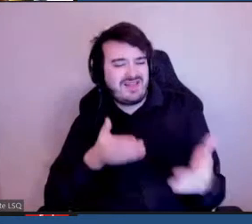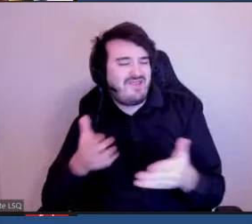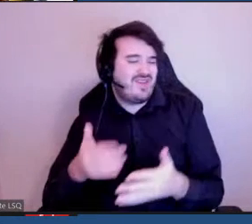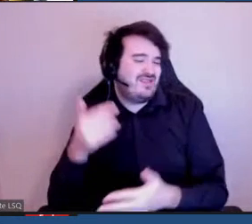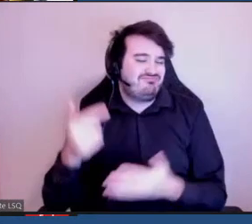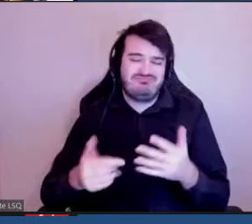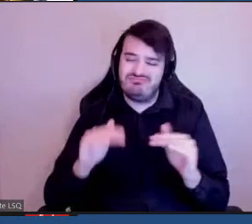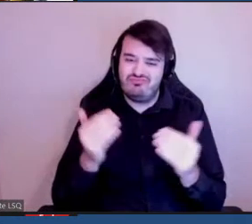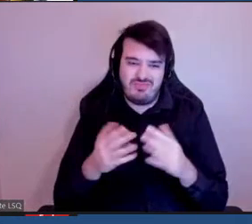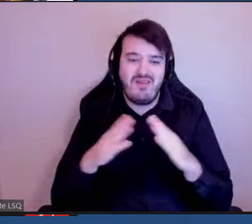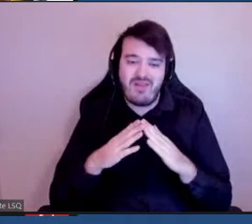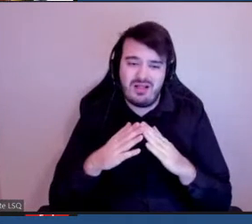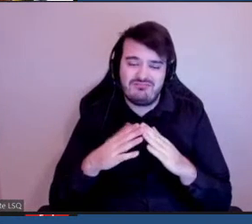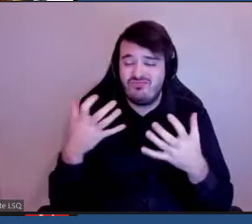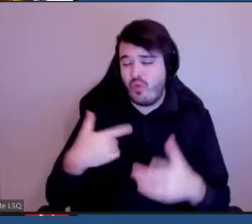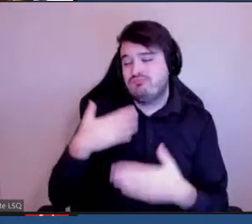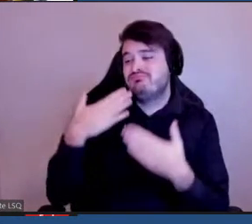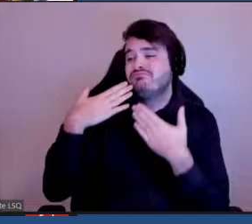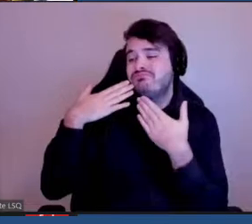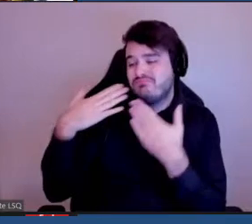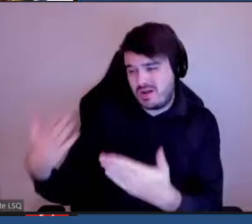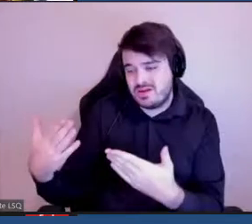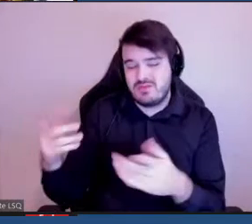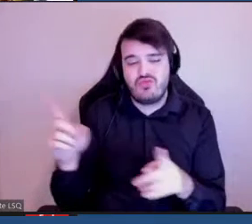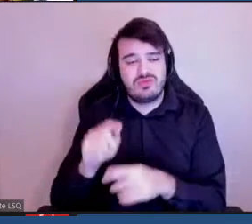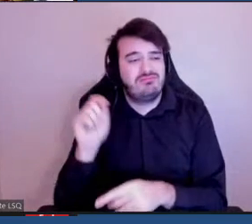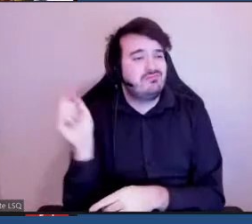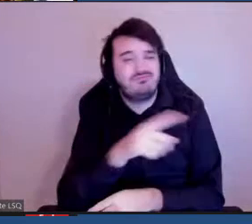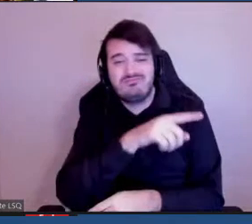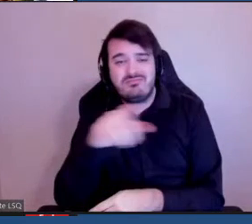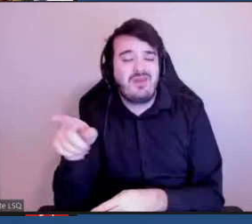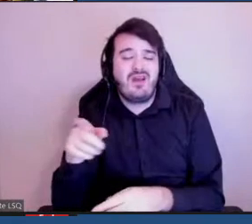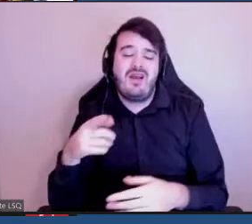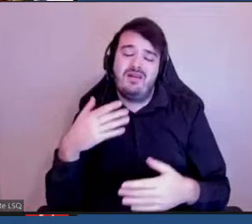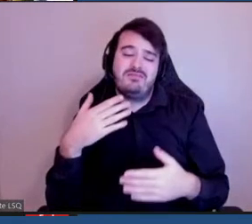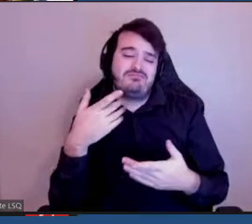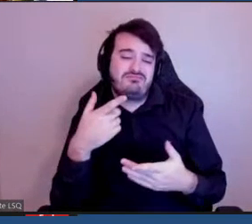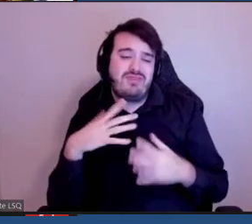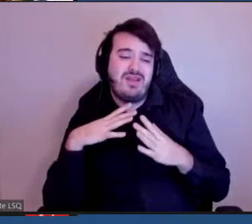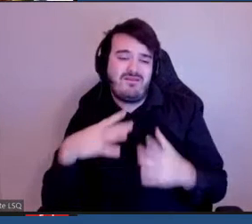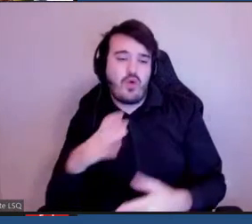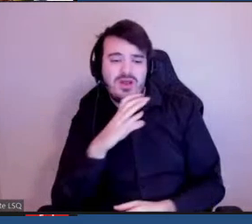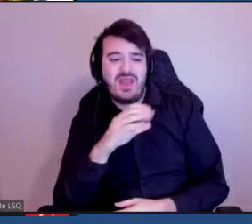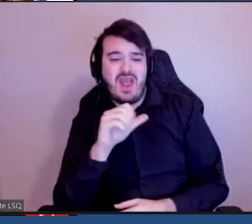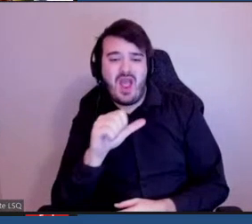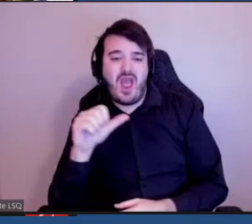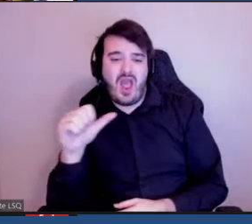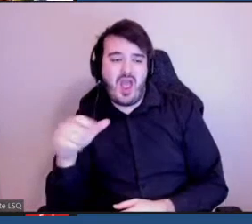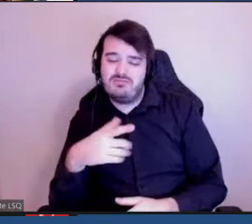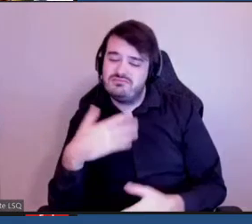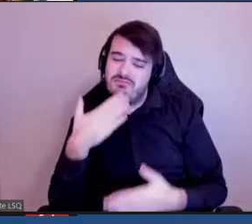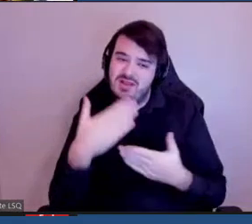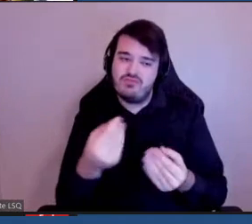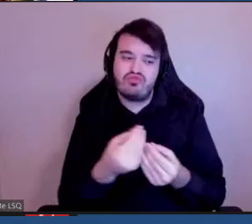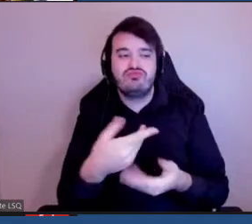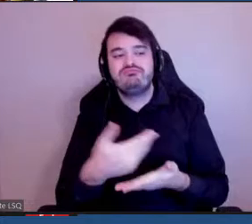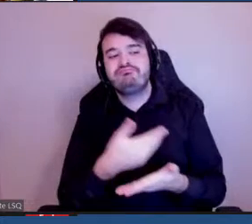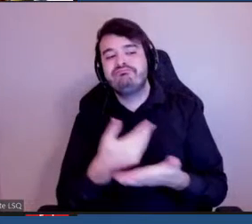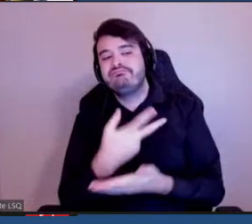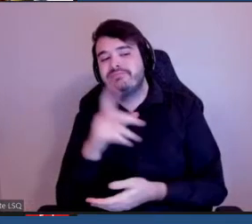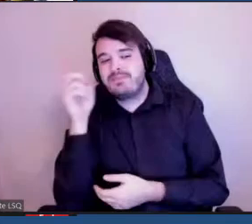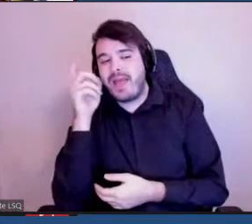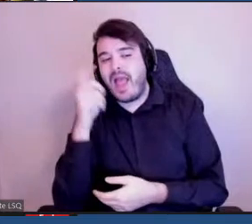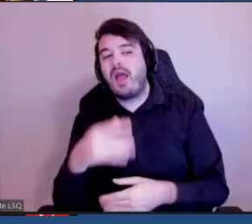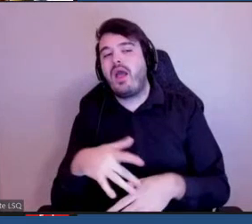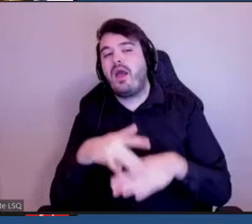Je les remercie ainsi que tous les bénévoles du CAA qui nous ont parlé de leurs expériences pour nous aviser et je